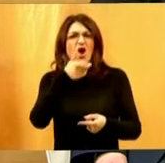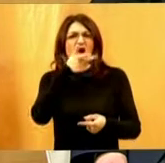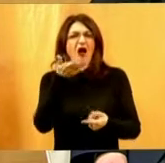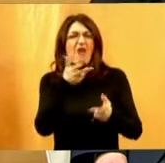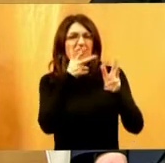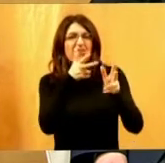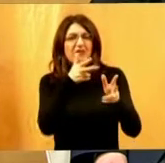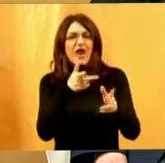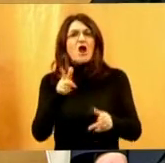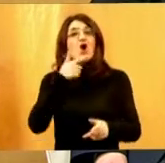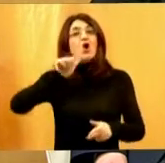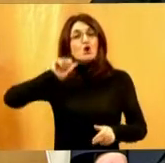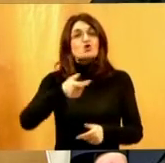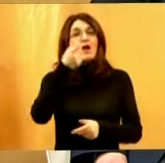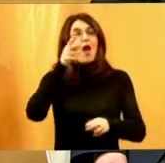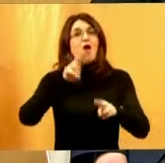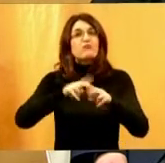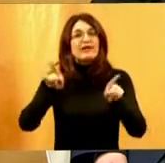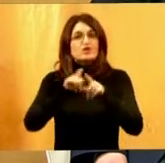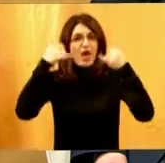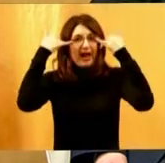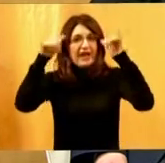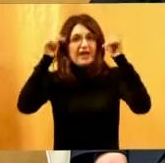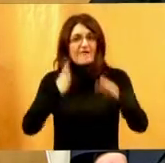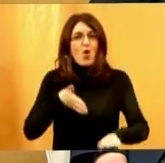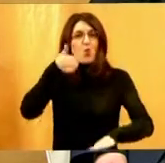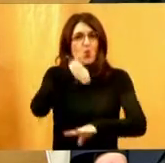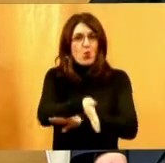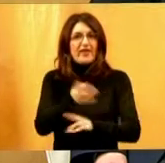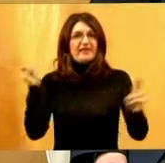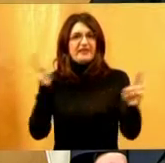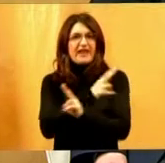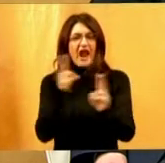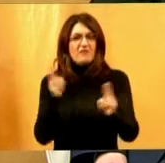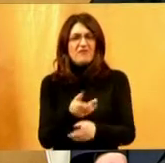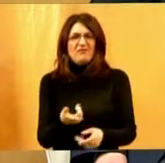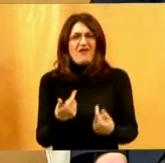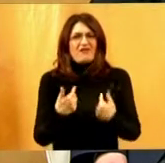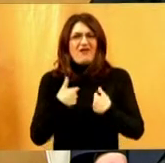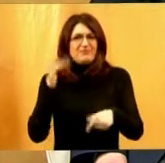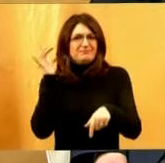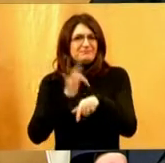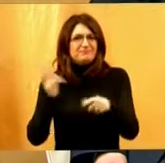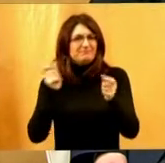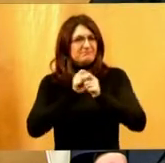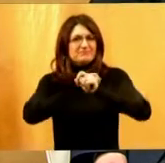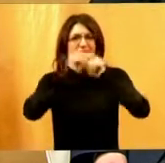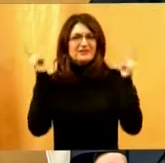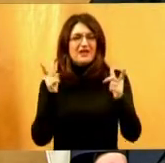ironično još malo pa će i goveda u tramvaj. Ostala sam zapanjena. Znam.